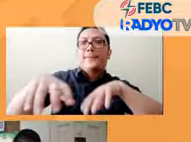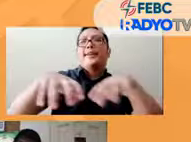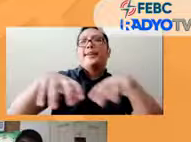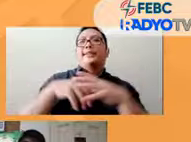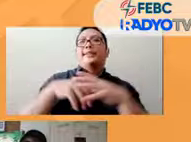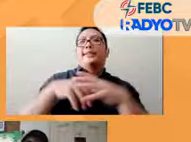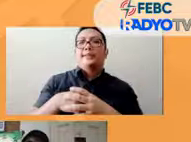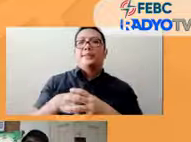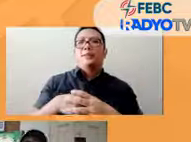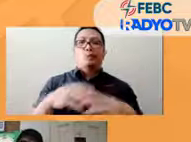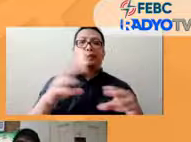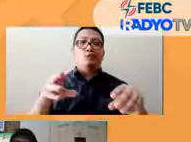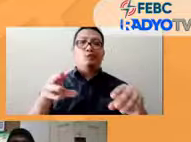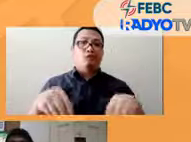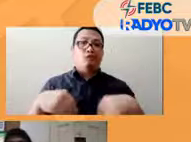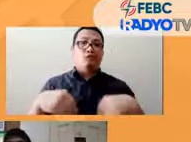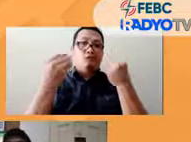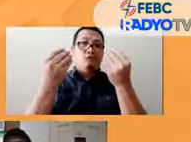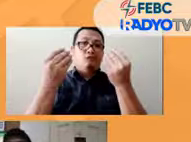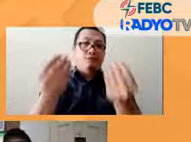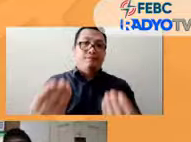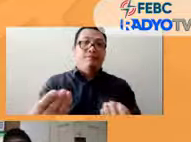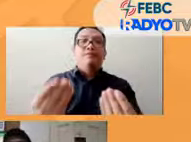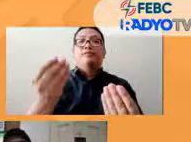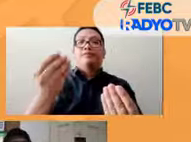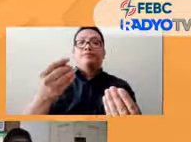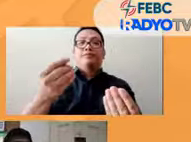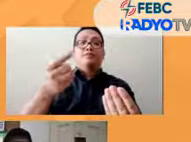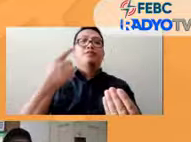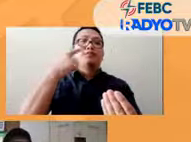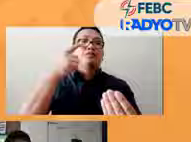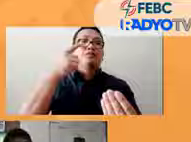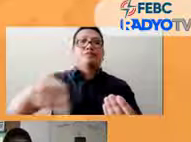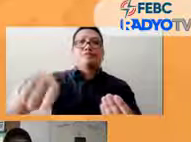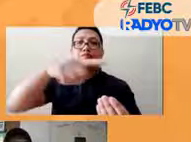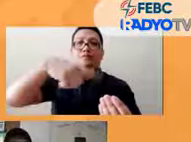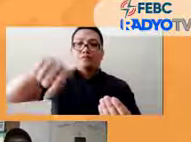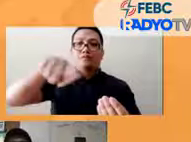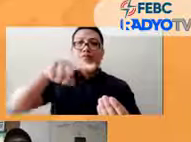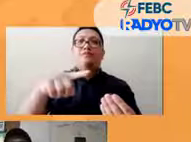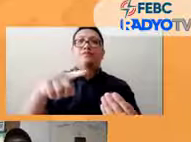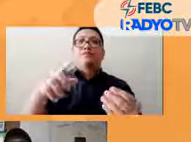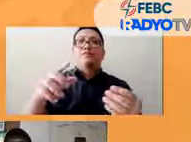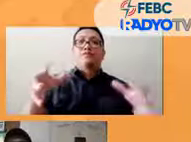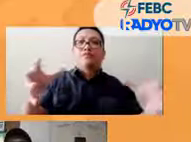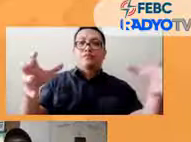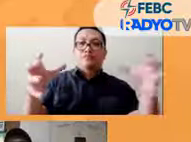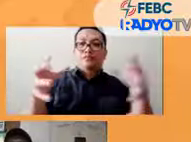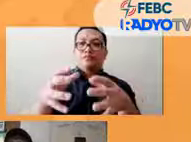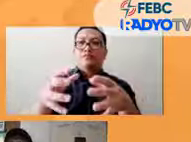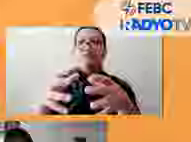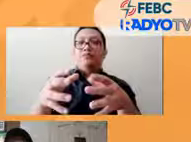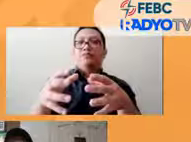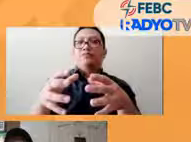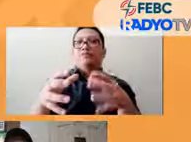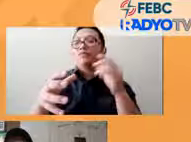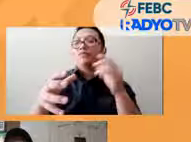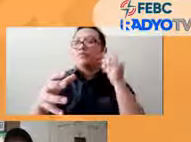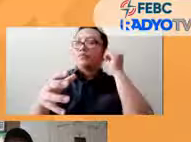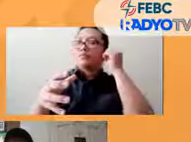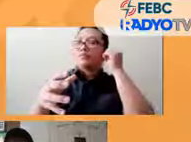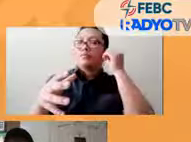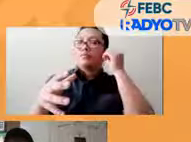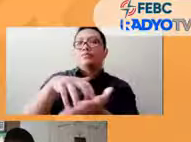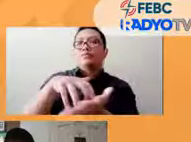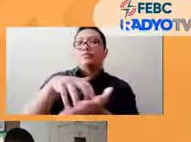vulnerable sectors. Definitely, hindi lang sa mga tao may kapansanan, nakatatanda, indigenous peoples, sa ka-persons deprived